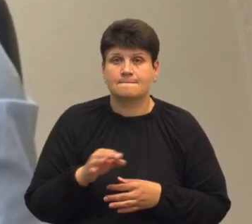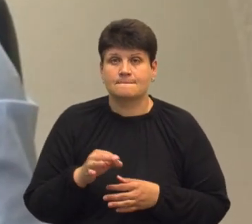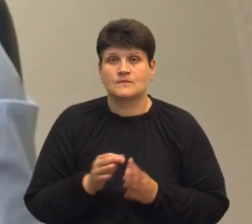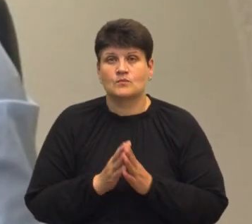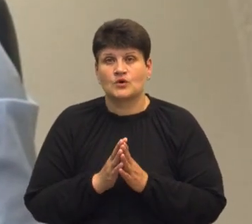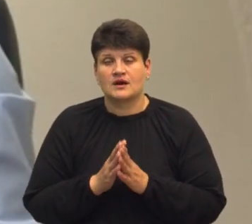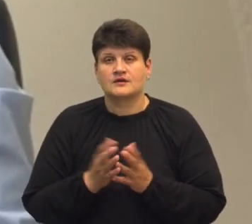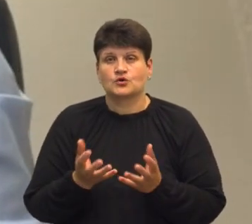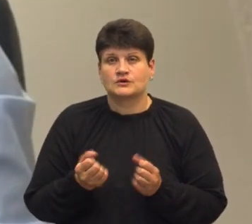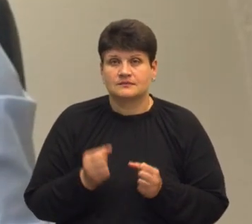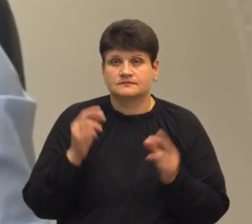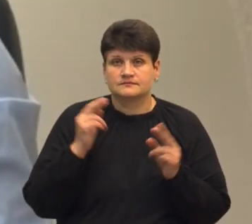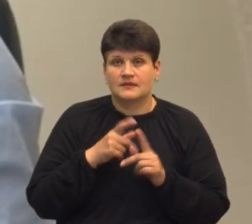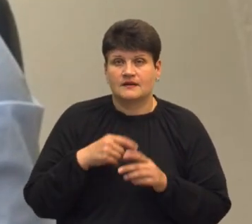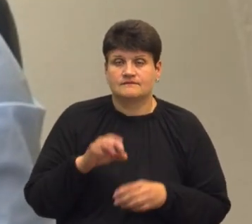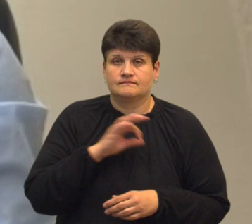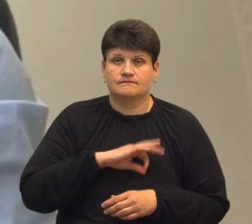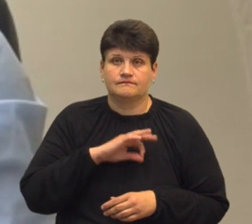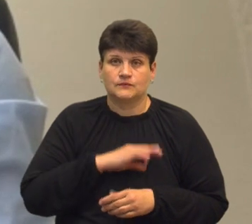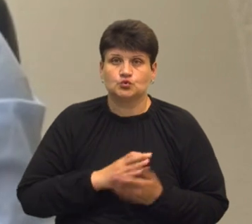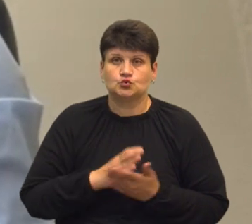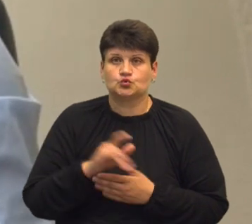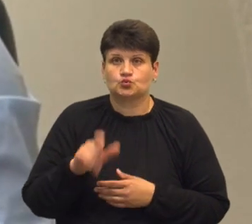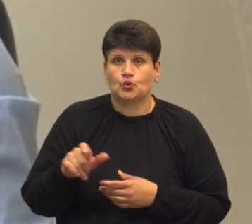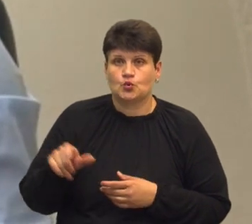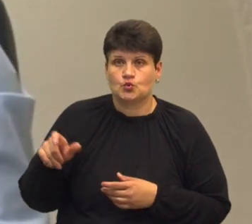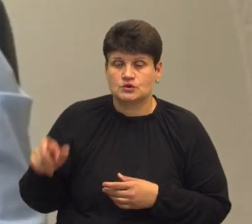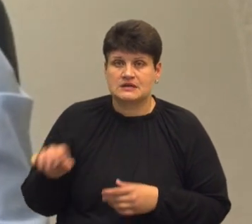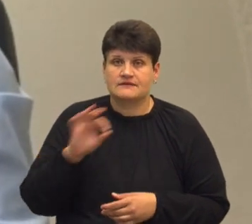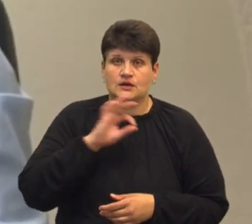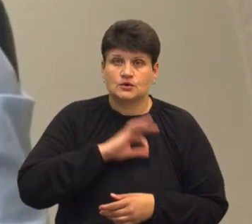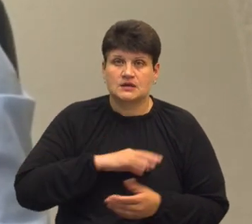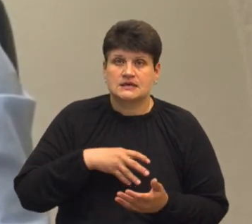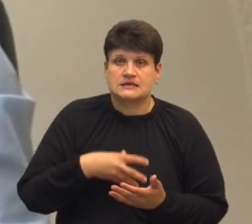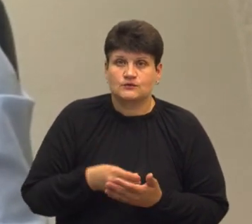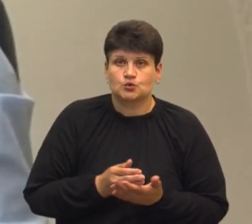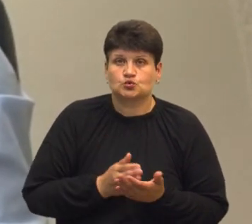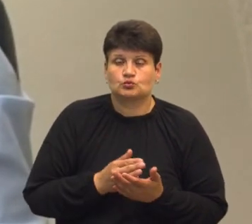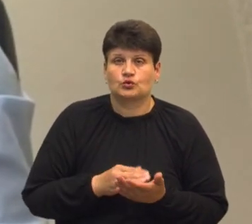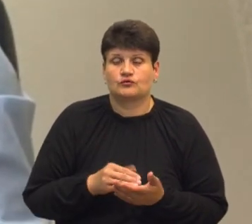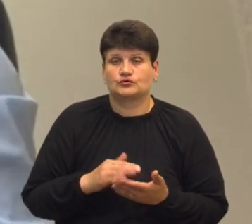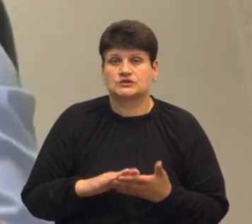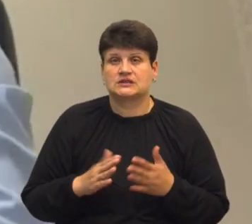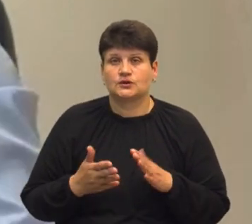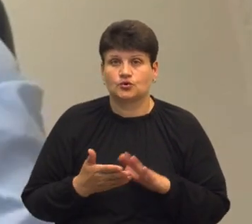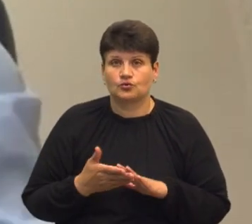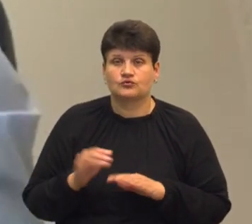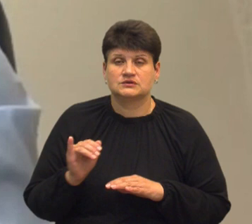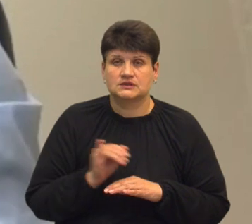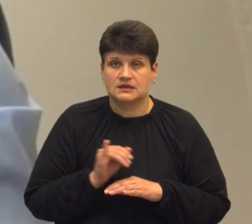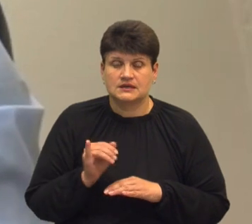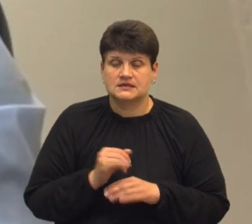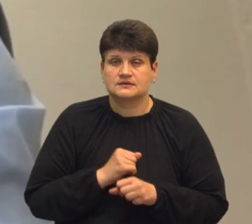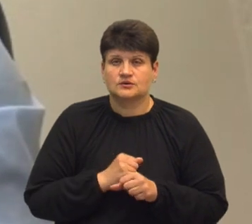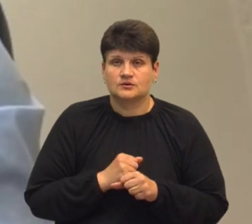одержання неправомірної вигоди службовими особами з використанням свого службового становища та безпосередньо за вчинення